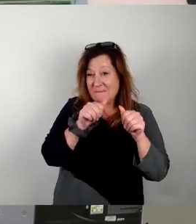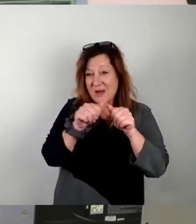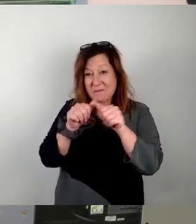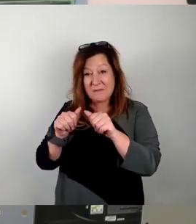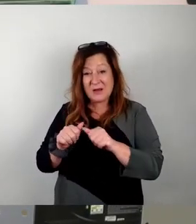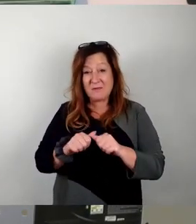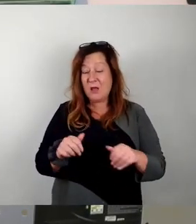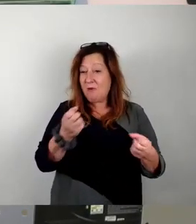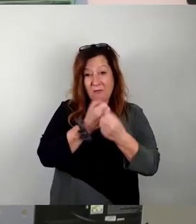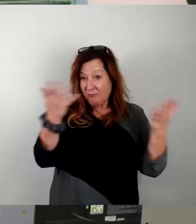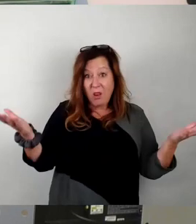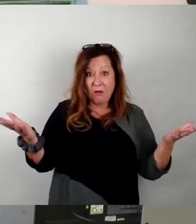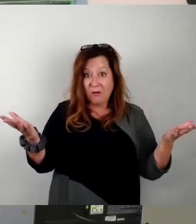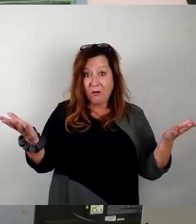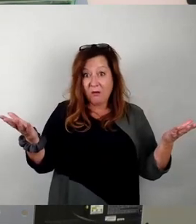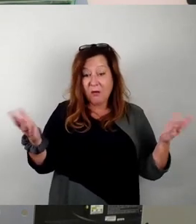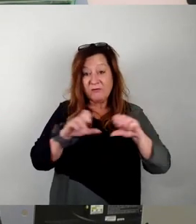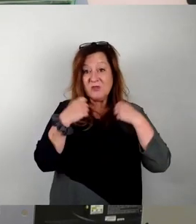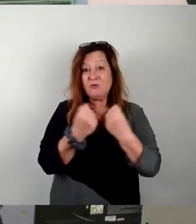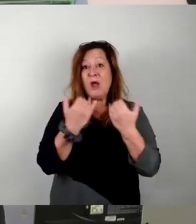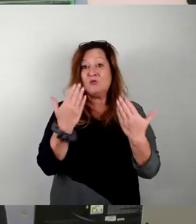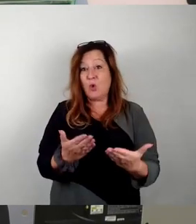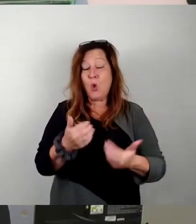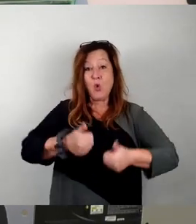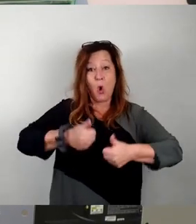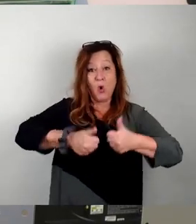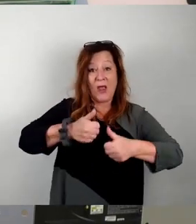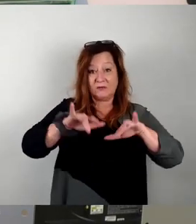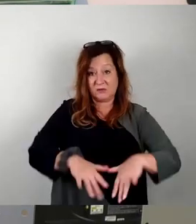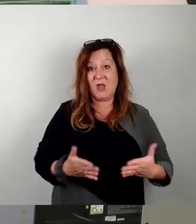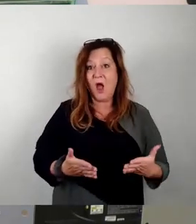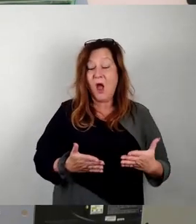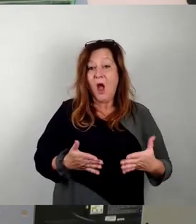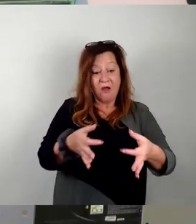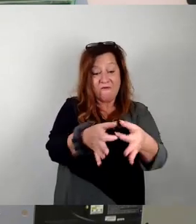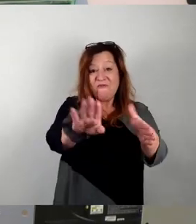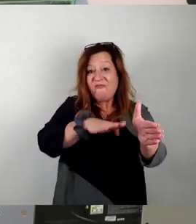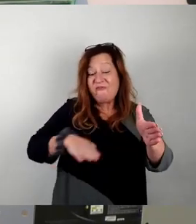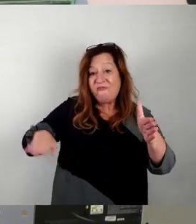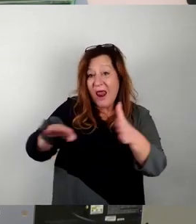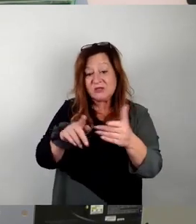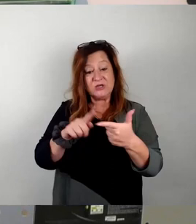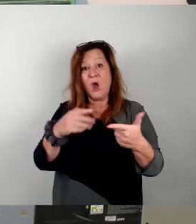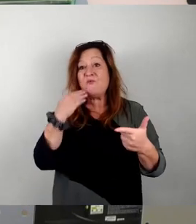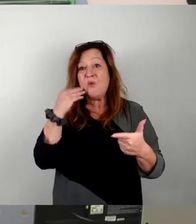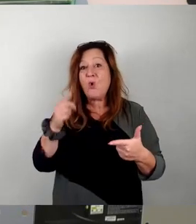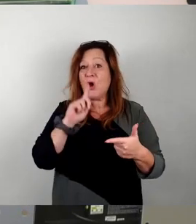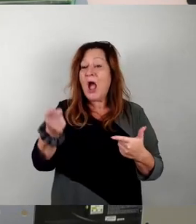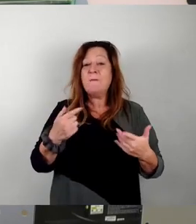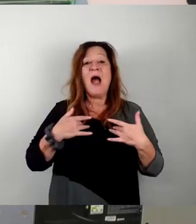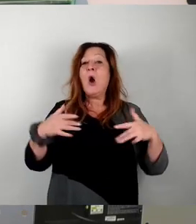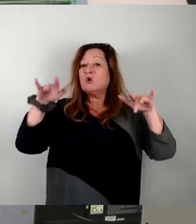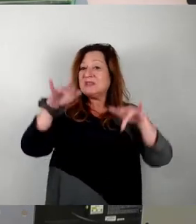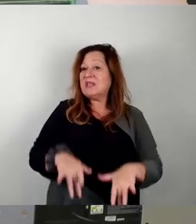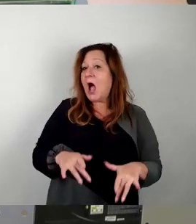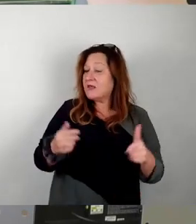in so einer Situation gibt es Konkurrenzen. Es gibt Konkurrenzen um Flächen, da geht es um Wohnungen. Da geht es aber auch um die Frage der Daseinsfürsorge für die